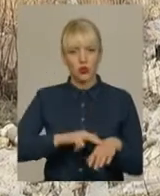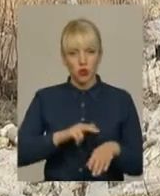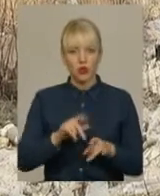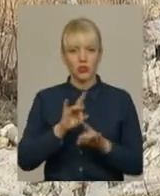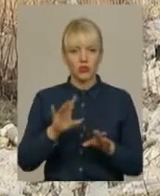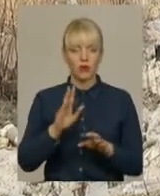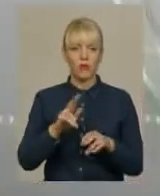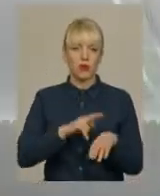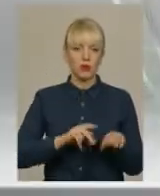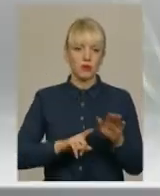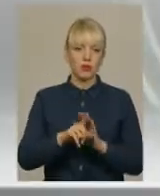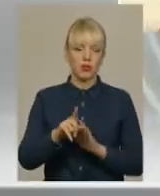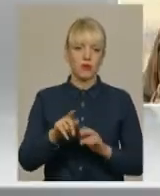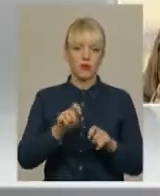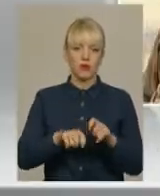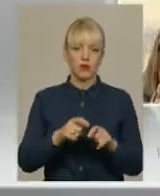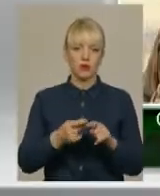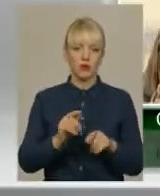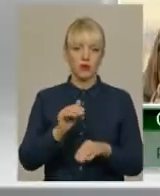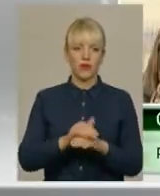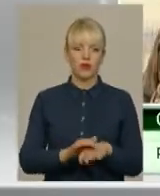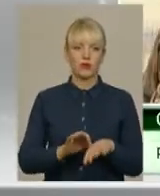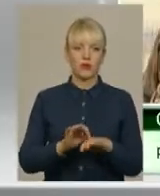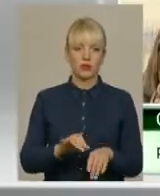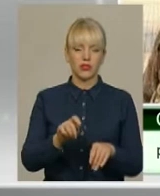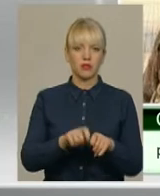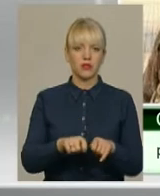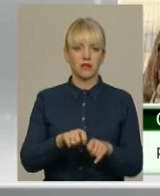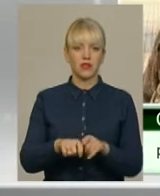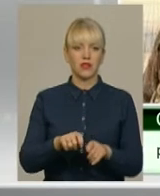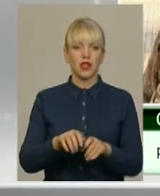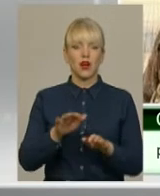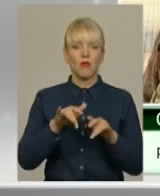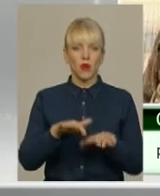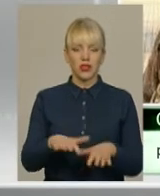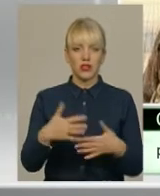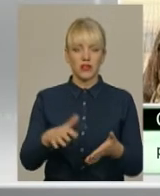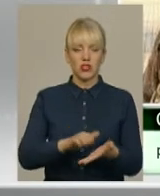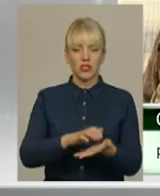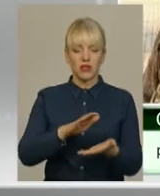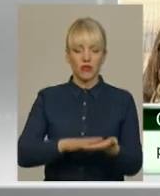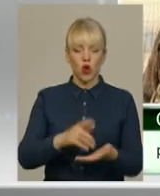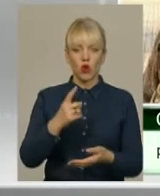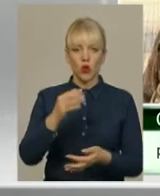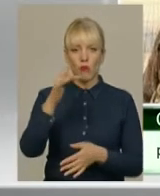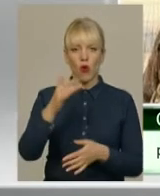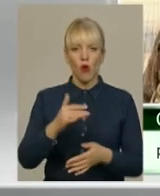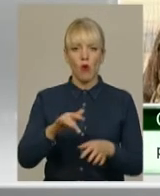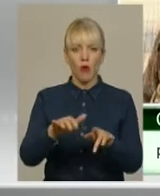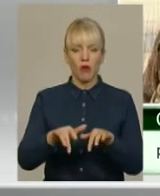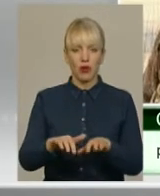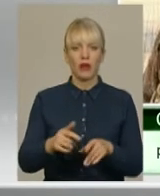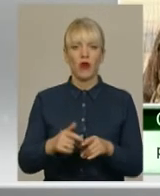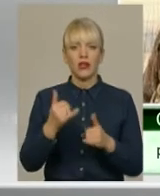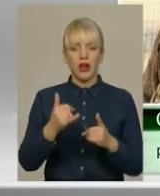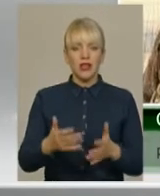розпочали перевірку. По даному факту проводиться перевірка, подія зареєстрована в єдиному обліку. Наразі з